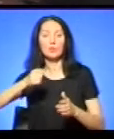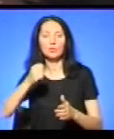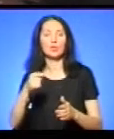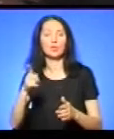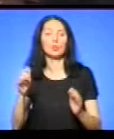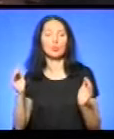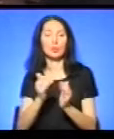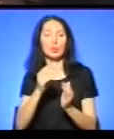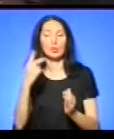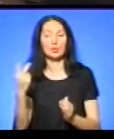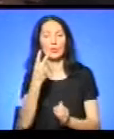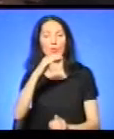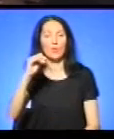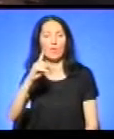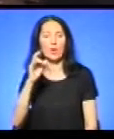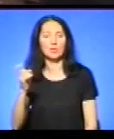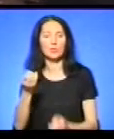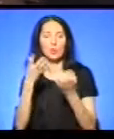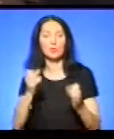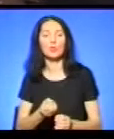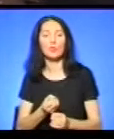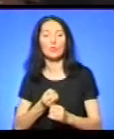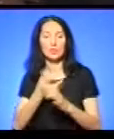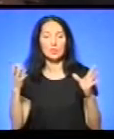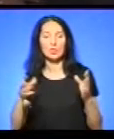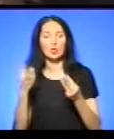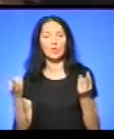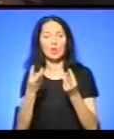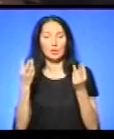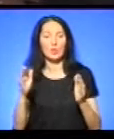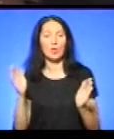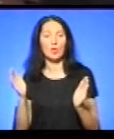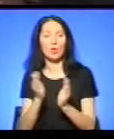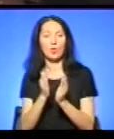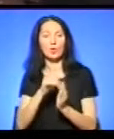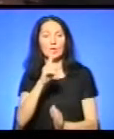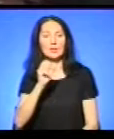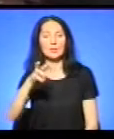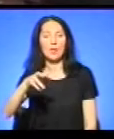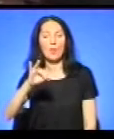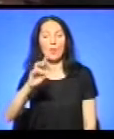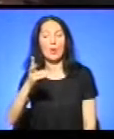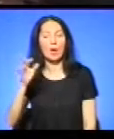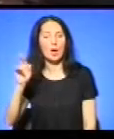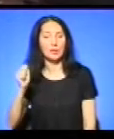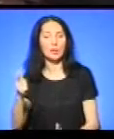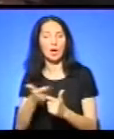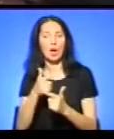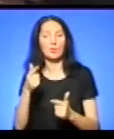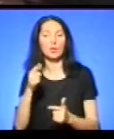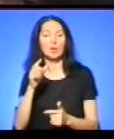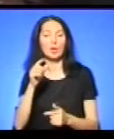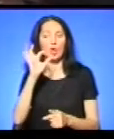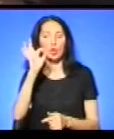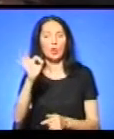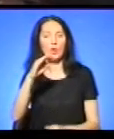Воно просто вистрілило вогнем. Тож 10 тисяч вольт. Змієте, коротке замикання. Це фаза ноля або дві фази разом. Ми всіх